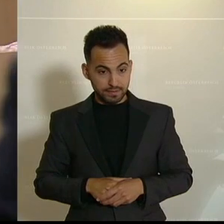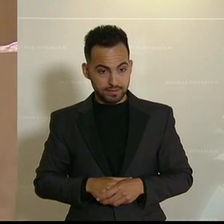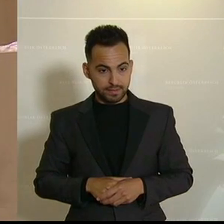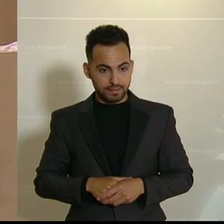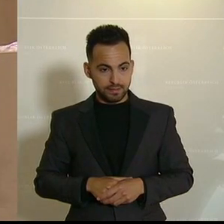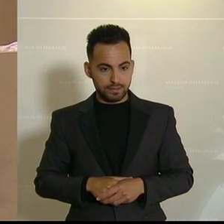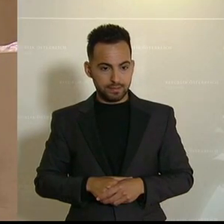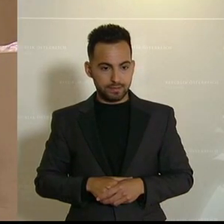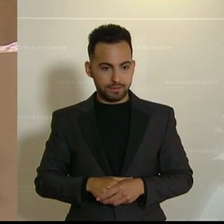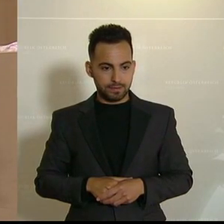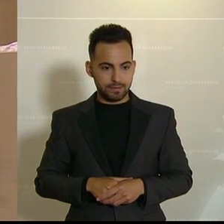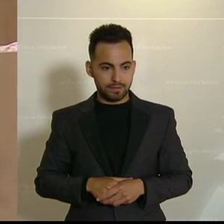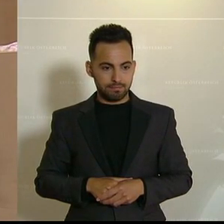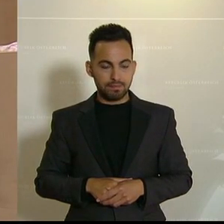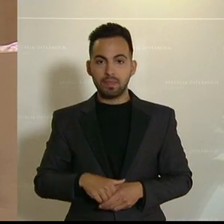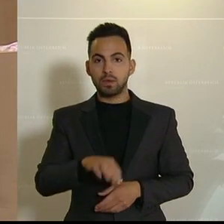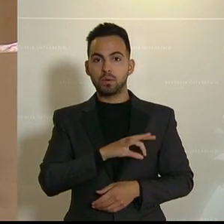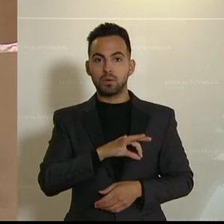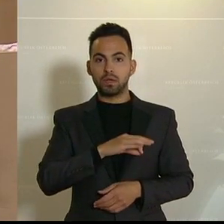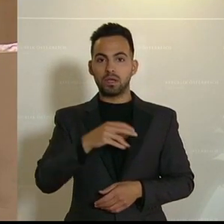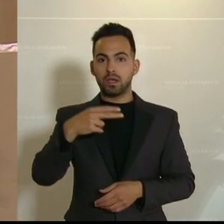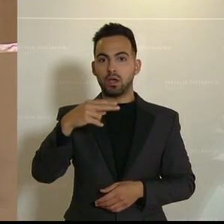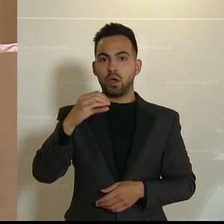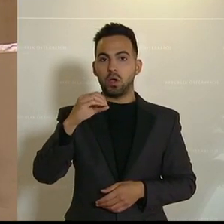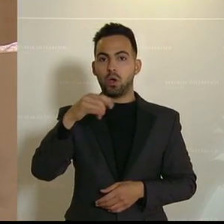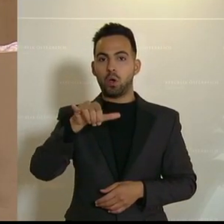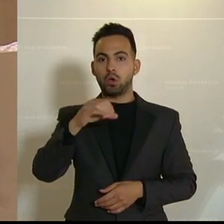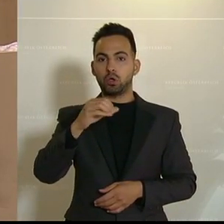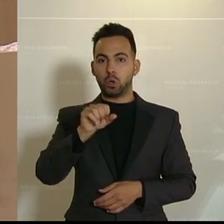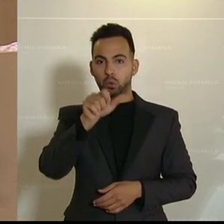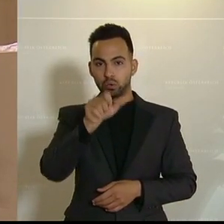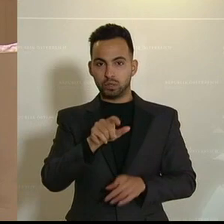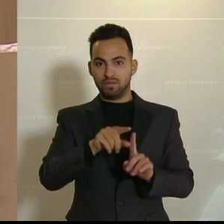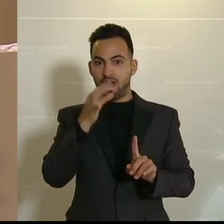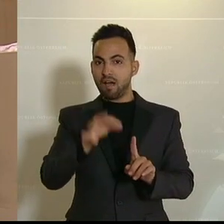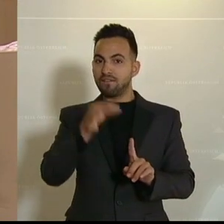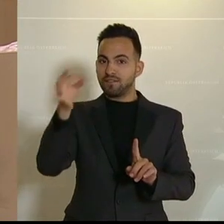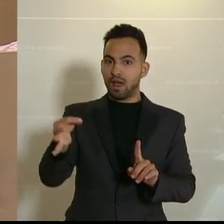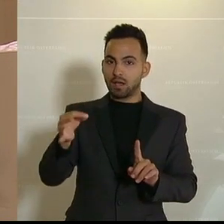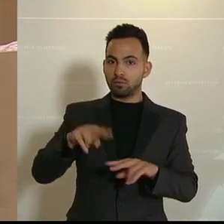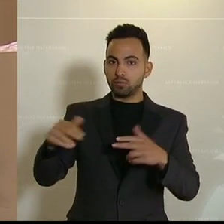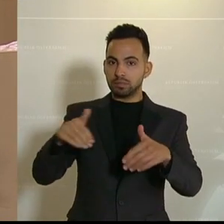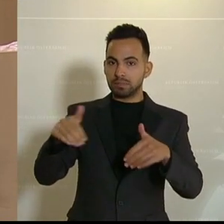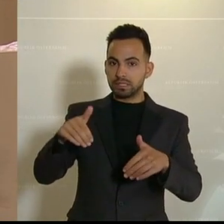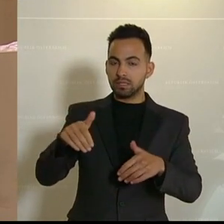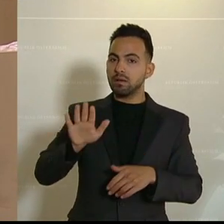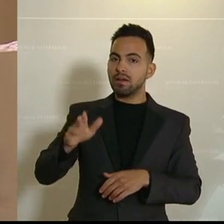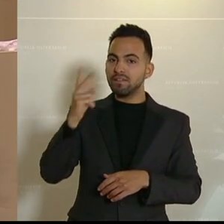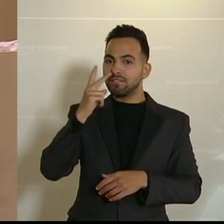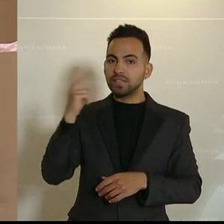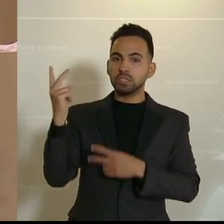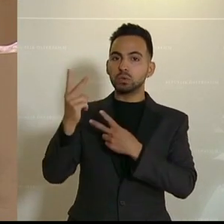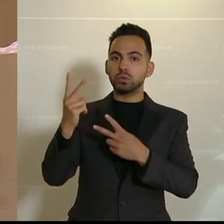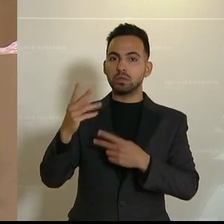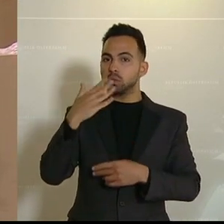indem ich repliziere auf das, was Kollege Hoyost, die Frau Bundesministerin, gefragt hat. Was ist Ihre Vision für das Bundesheer? Nach wie